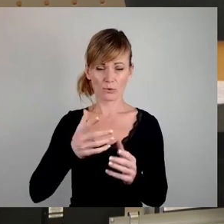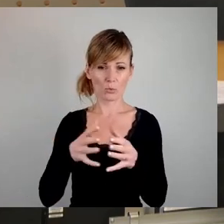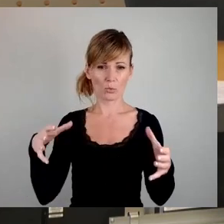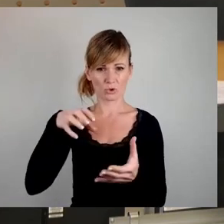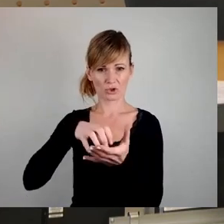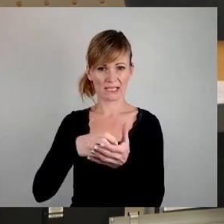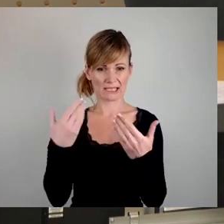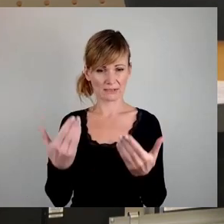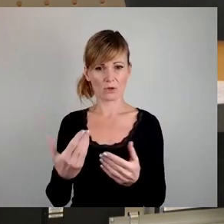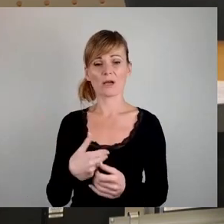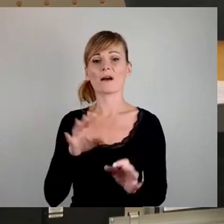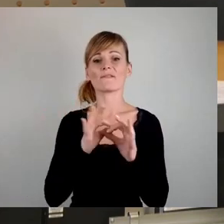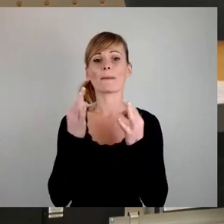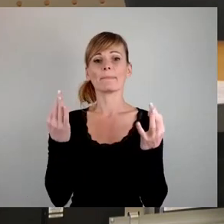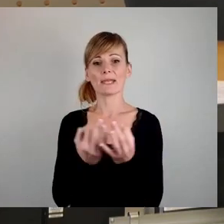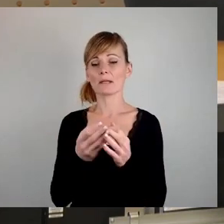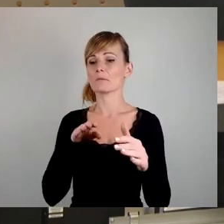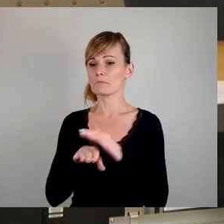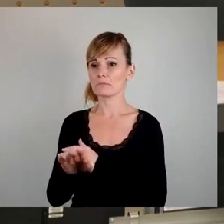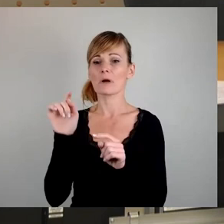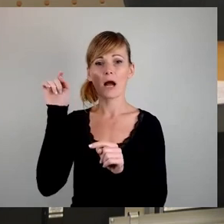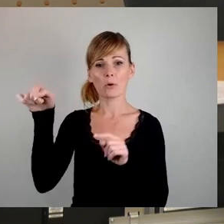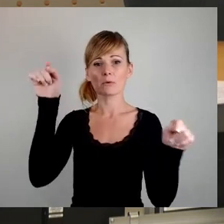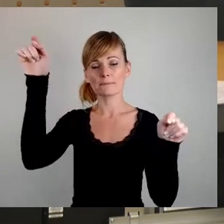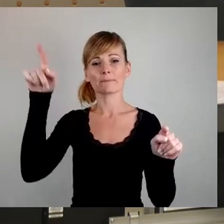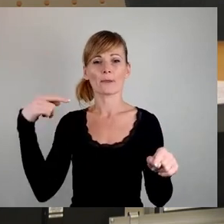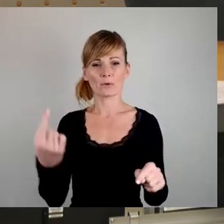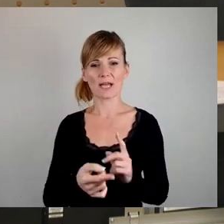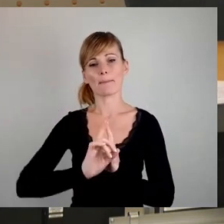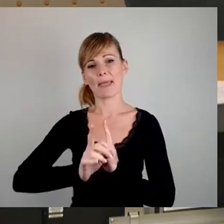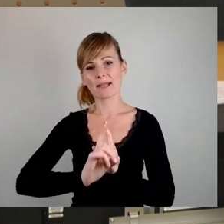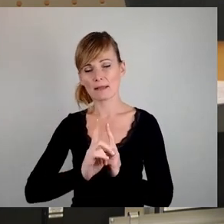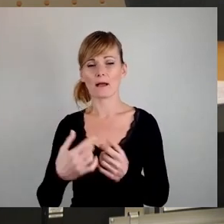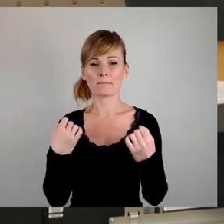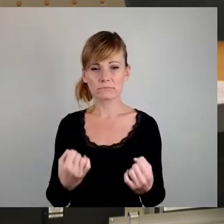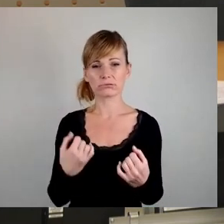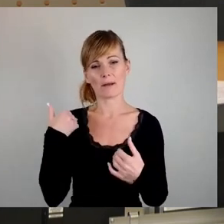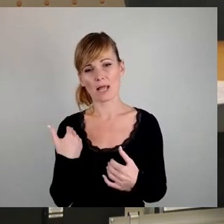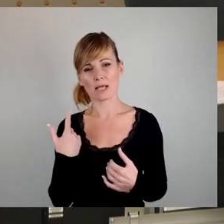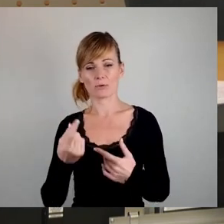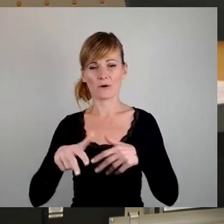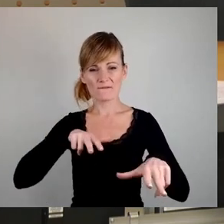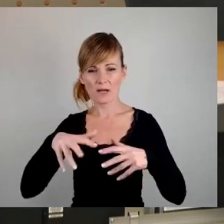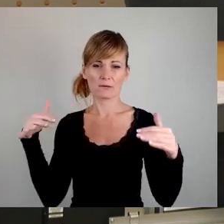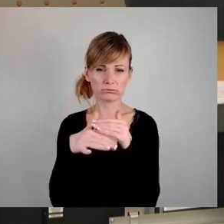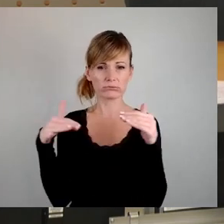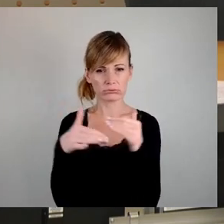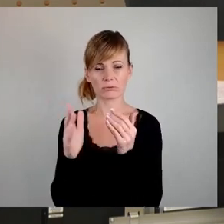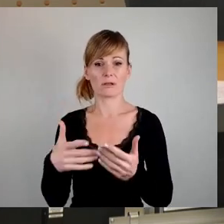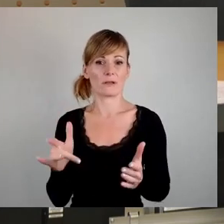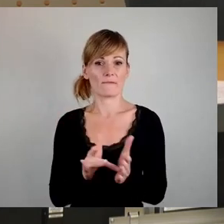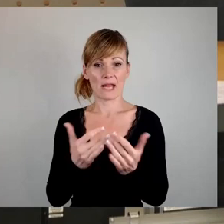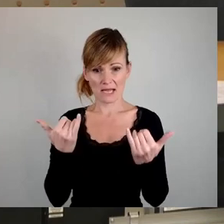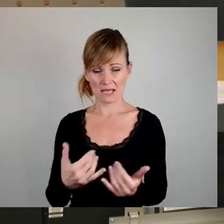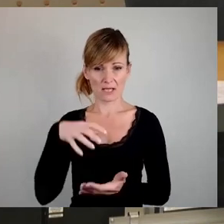belasten dann als Berufseinpendler unsere Verkehrsinfrastruktur, weil die Stadtpolitik die Bedarfe zur Wohneigentumsbildung in den letzten Jahren sträflich